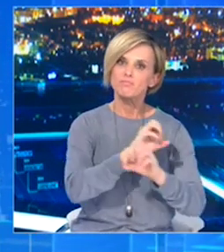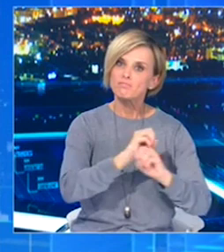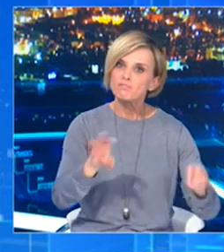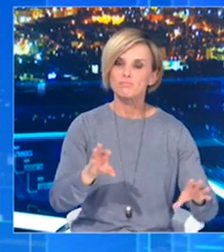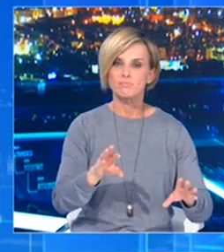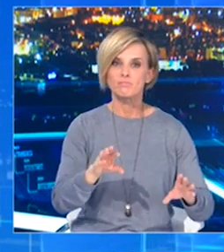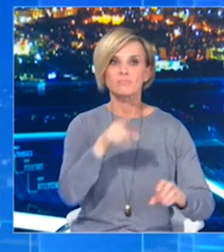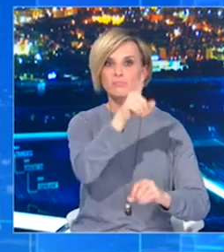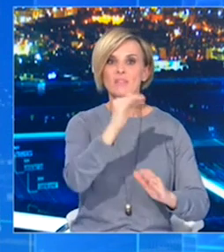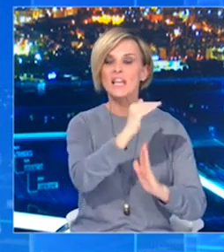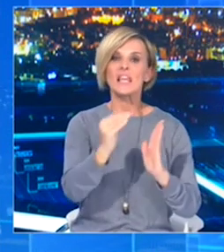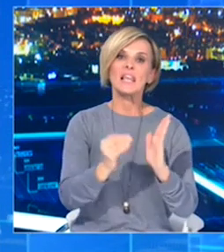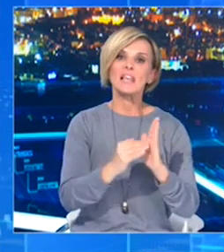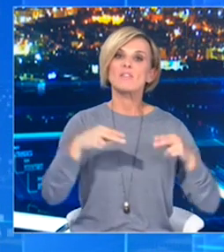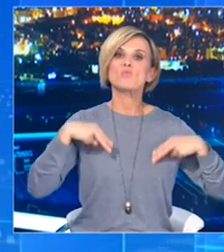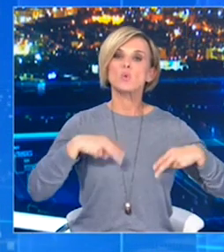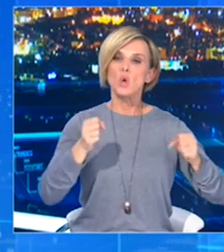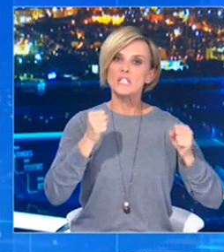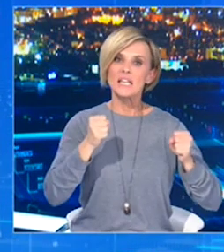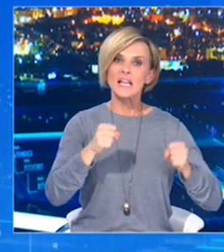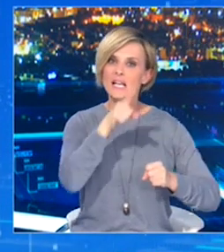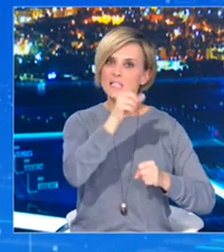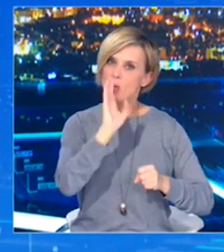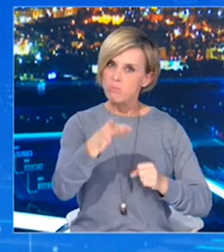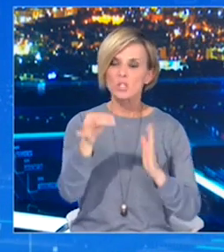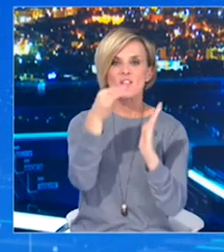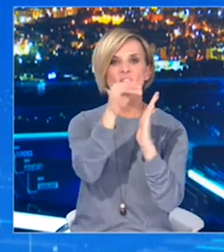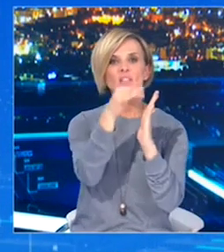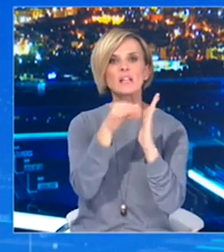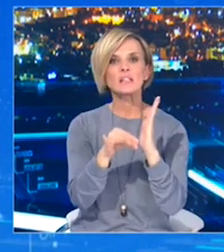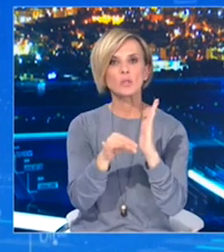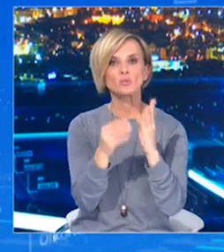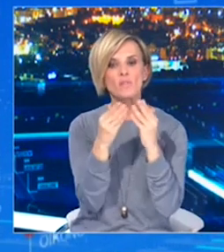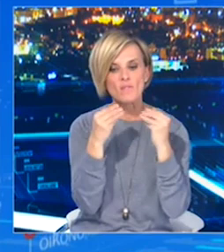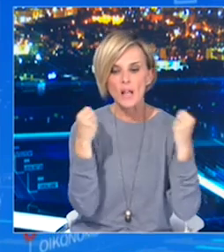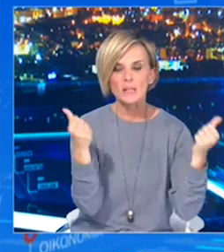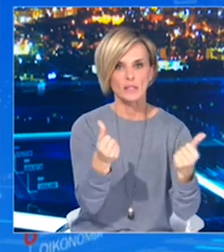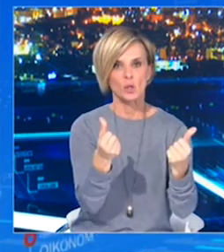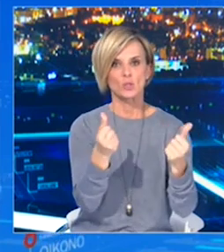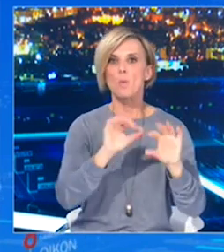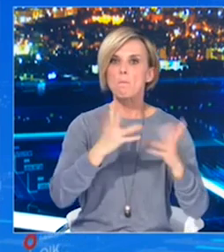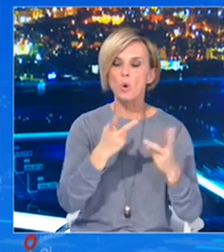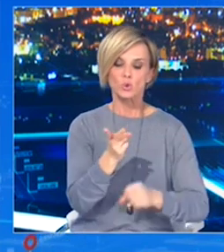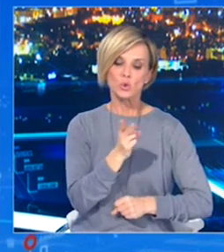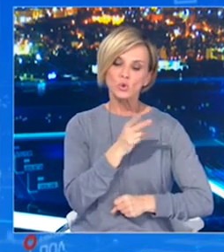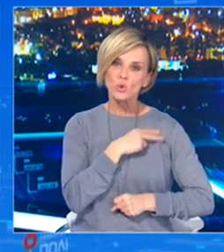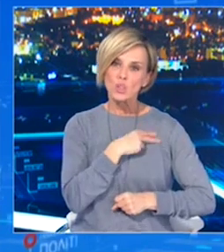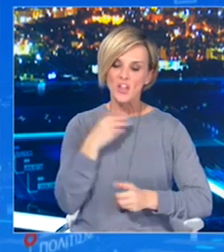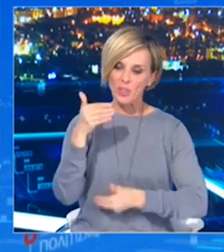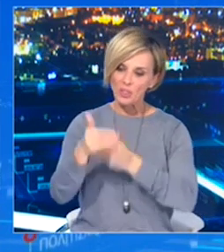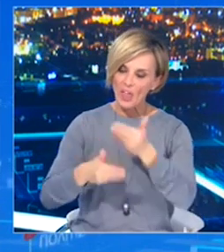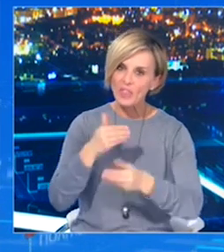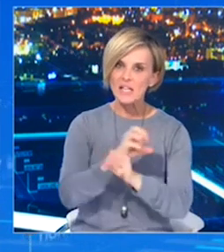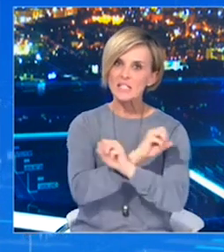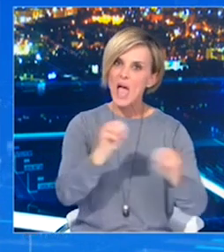προτίθεται το Υπουργείο να κάνει κάποιες βελτιώσεις στη μεθοδολογία καταγραφής και στην ενημέρωση των μελών της Επιτροπής ή να δρομολογήσει